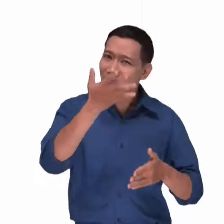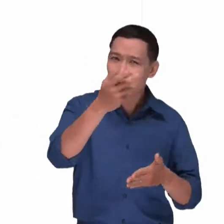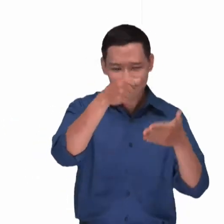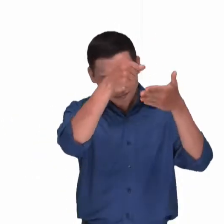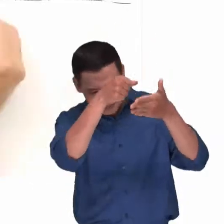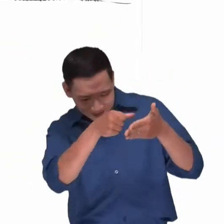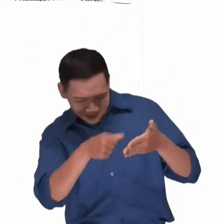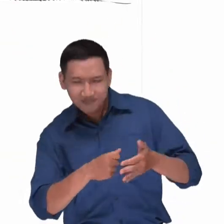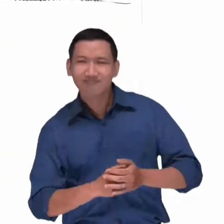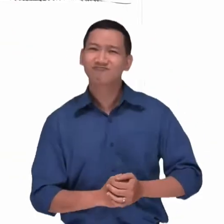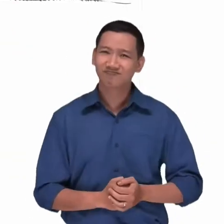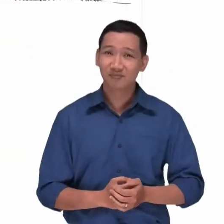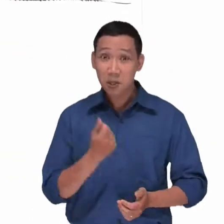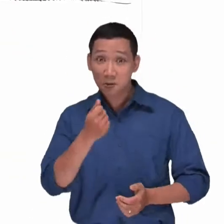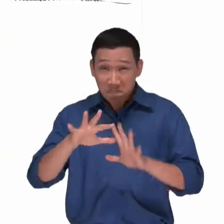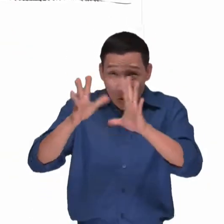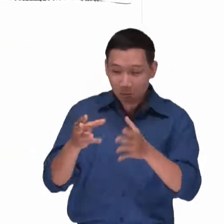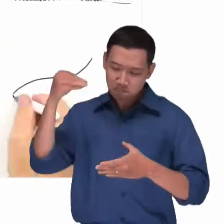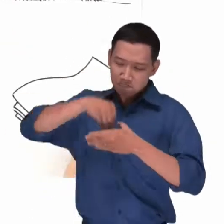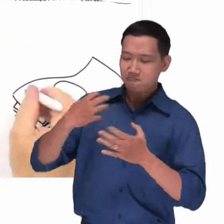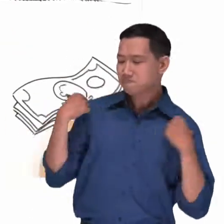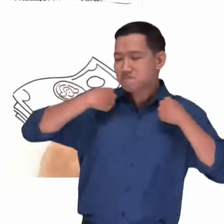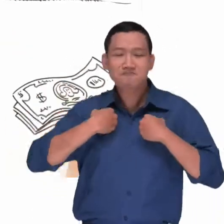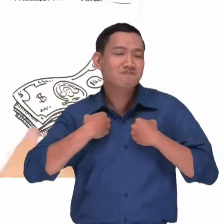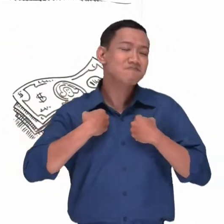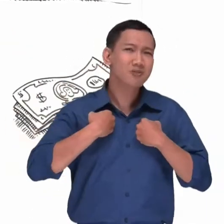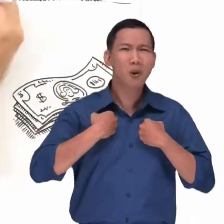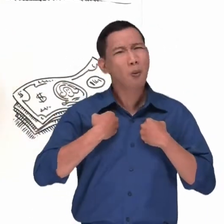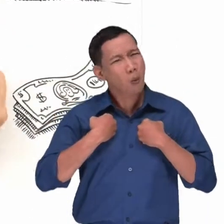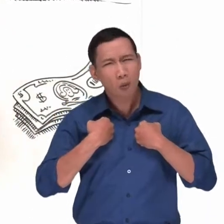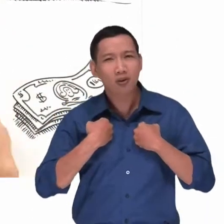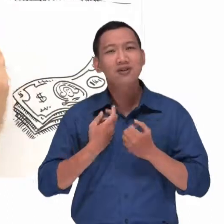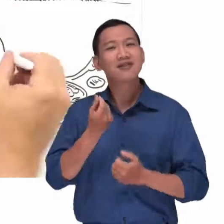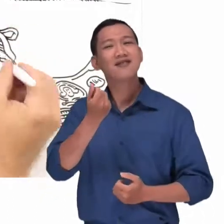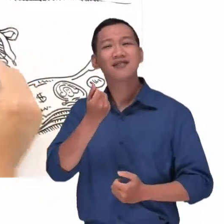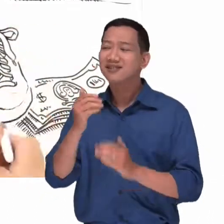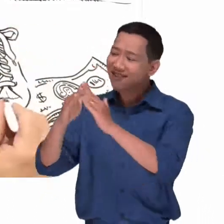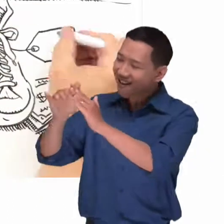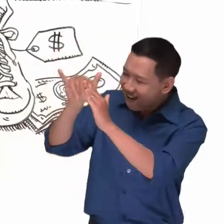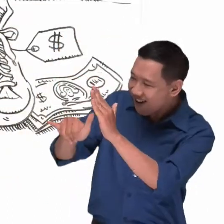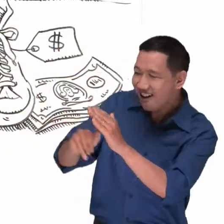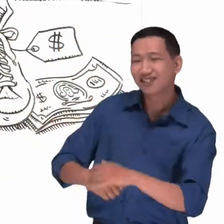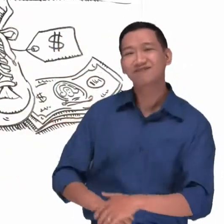Hãy ghi tên lên đồ của mình Đừng mang theo tiền Hoặc đồ đắt tiền đến trường